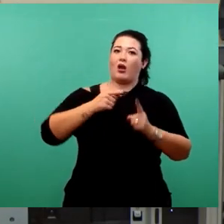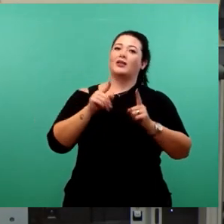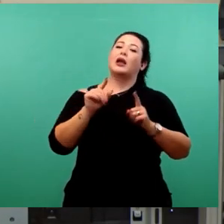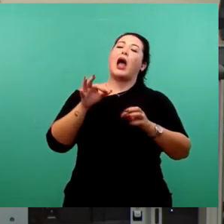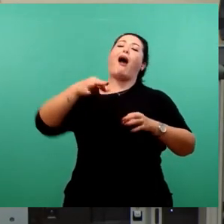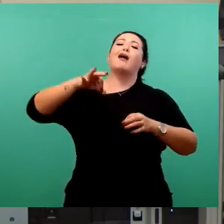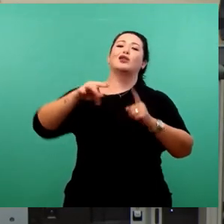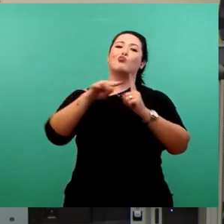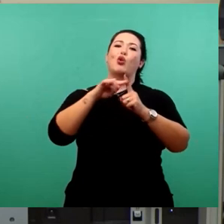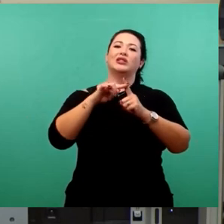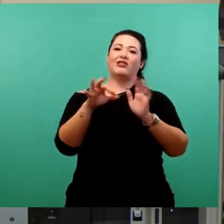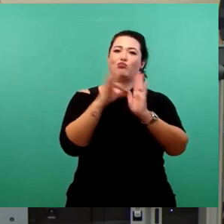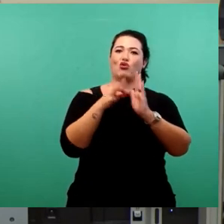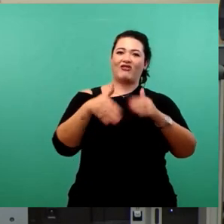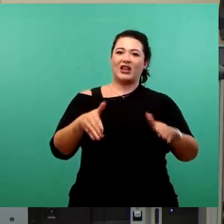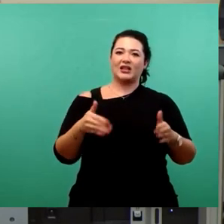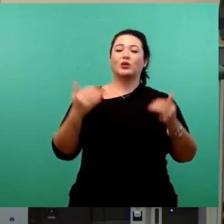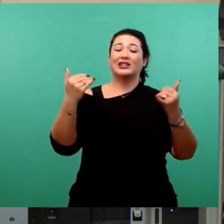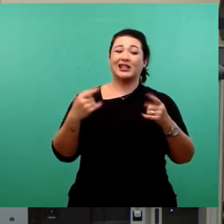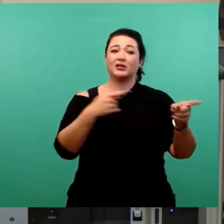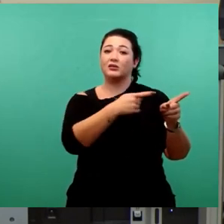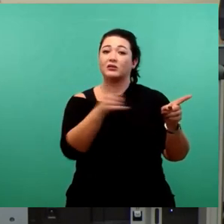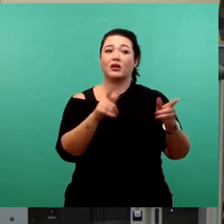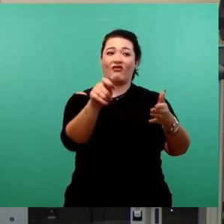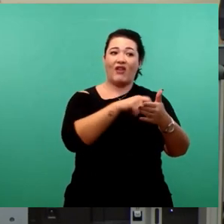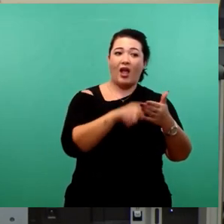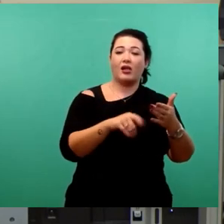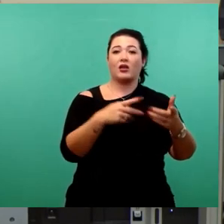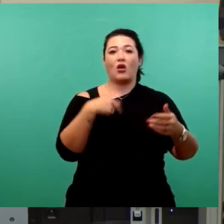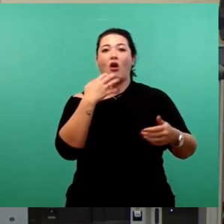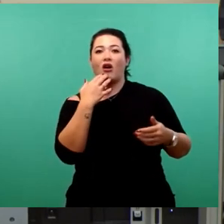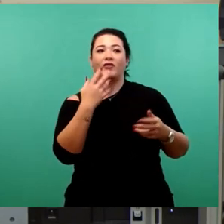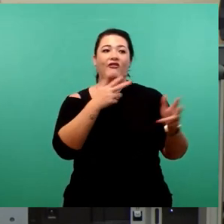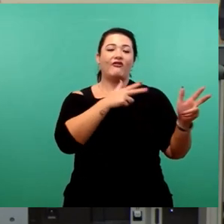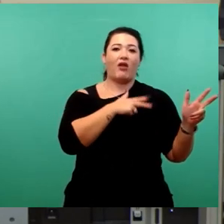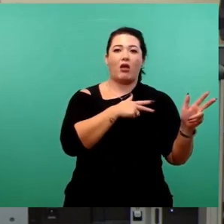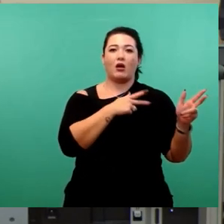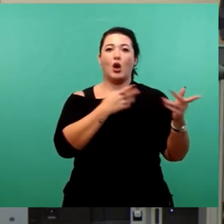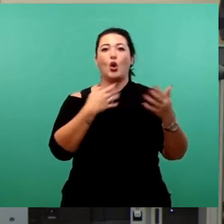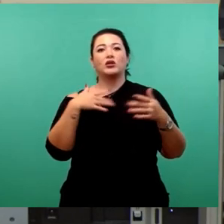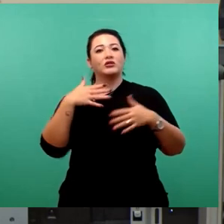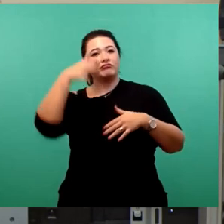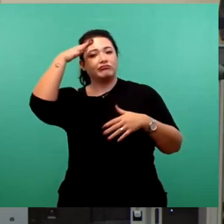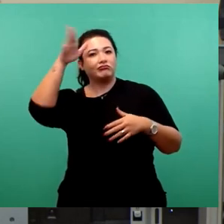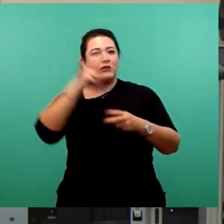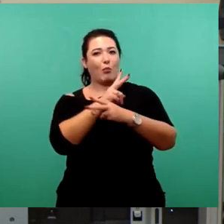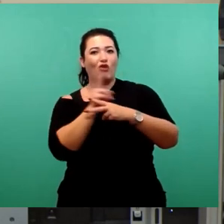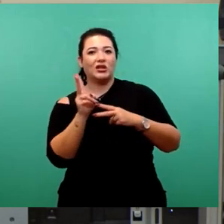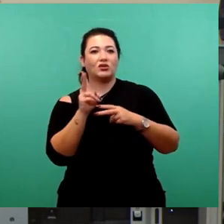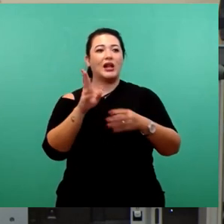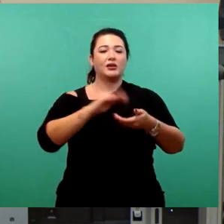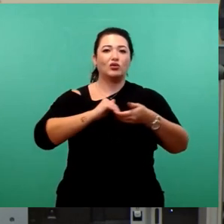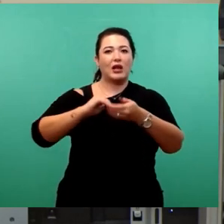wir mit diesen Leuten, die hier gewählt werden, fair, seriös und mit allem dem, was geht, ordentlich zusammenzuarbeiten. Das ist eine